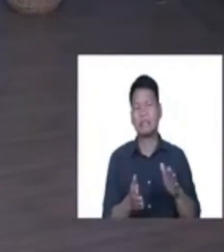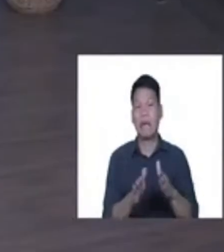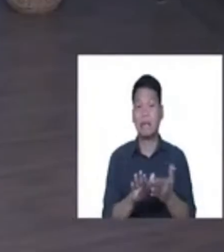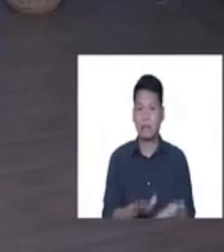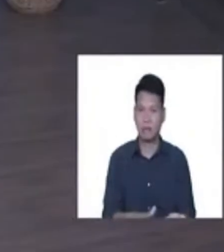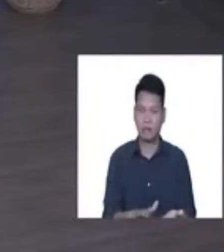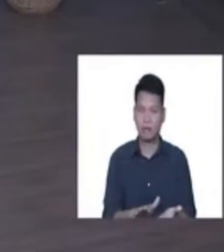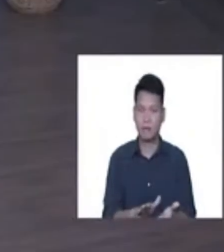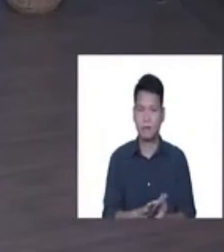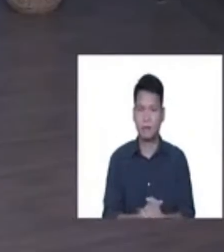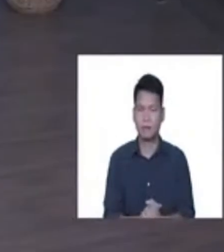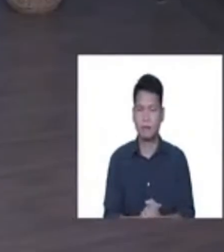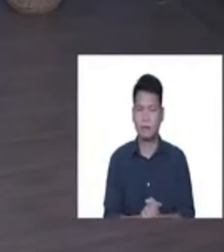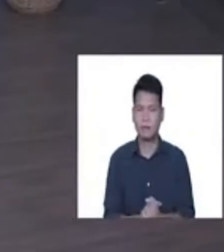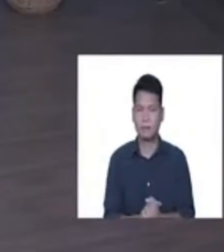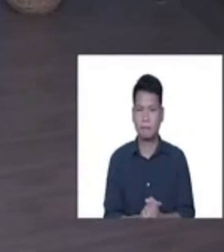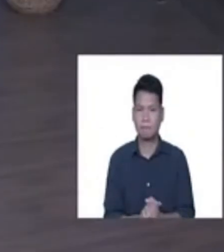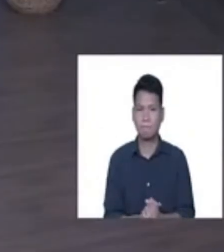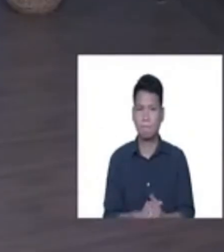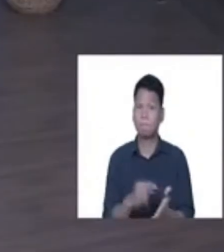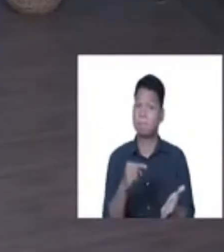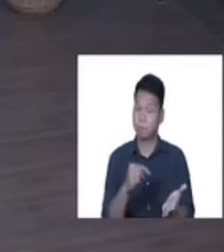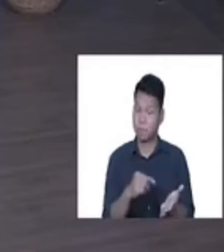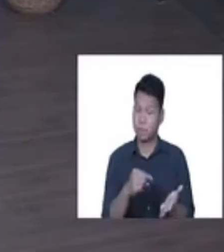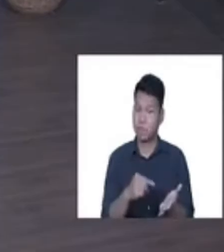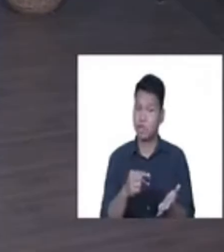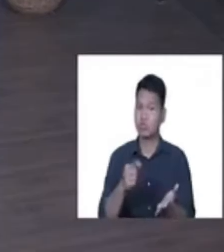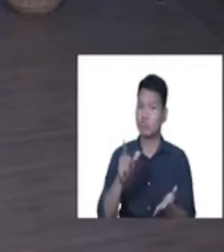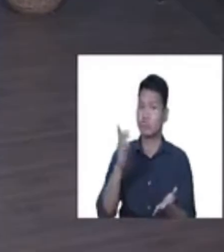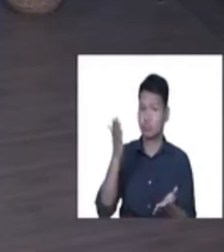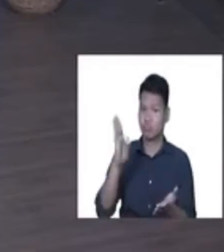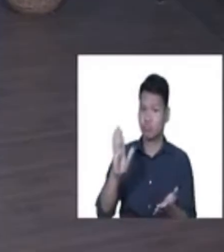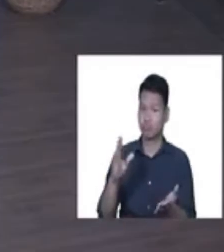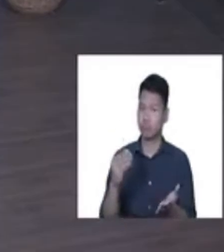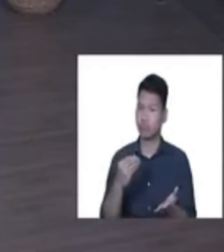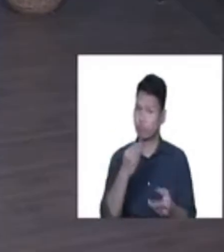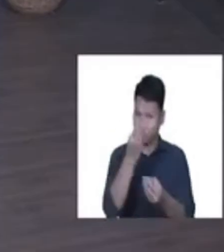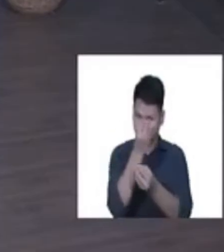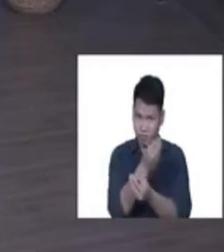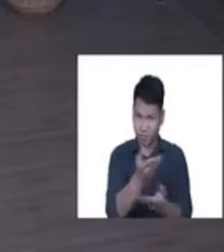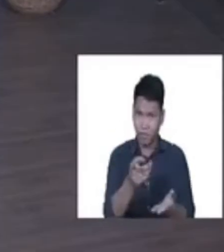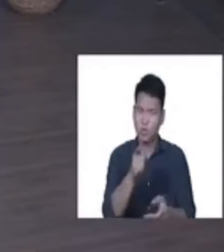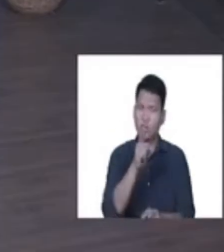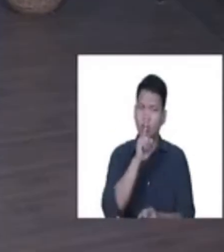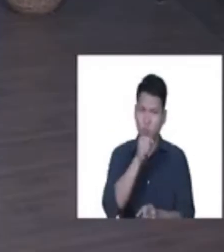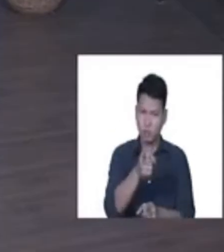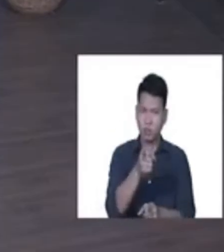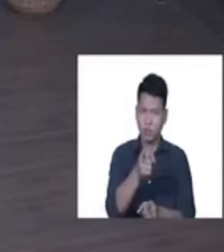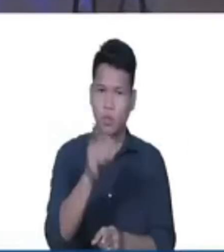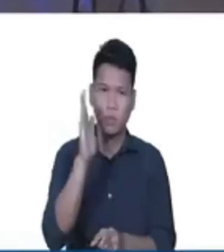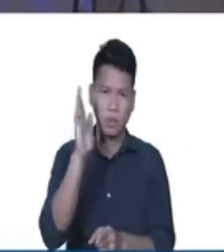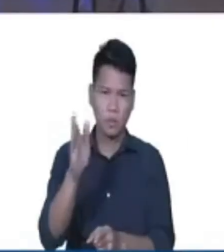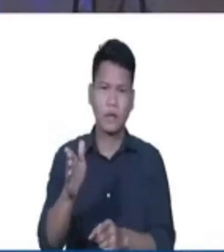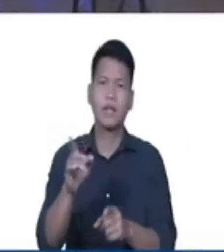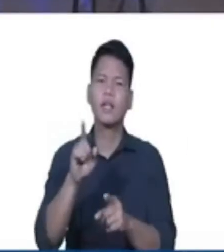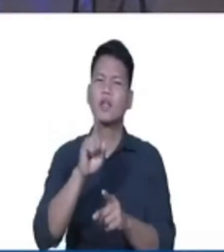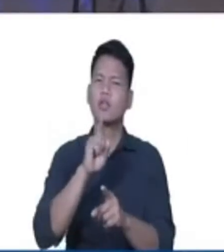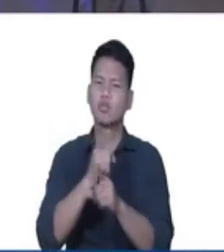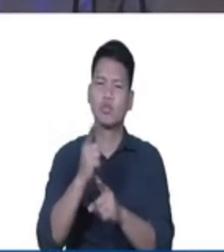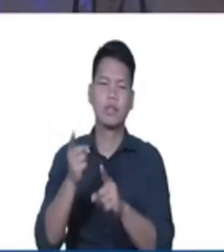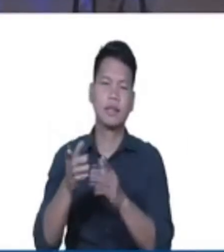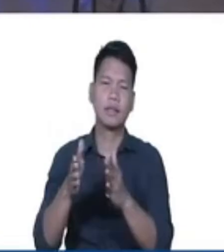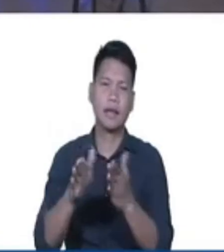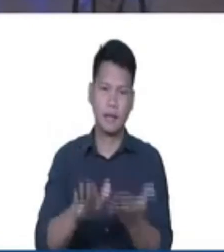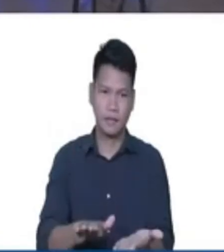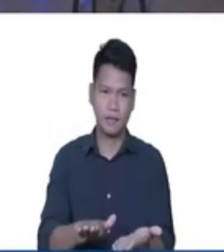bring death. Ito po yung sinasabi ng ating Panginoon that you will surely die. Marami na po